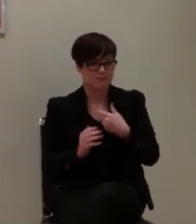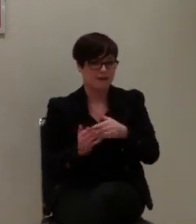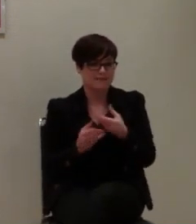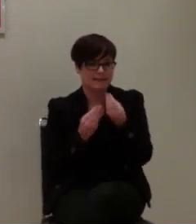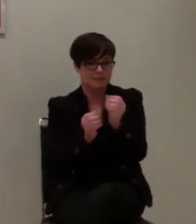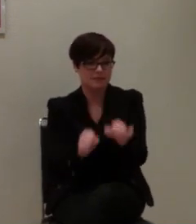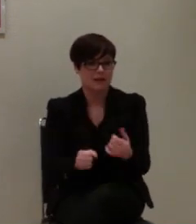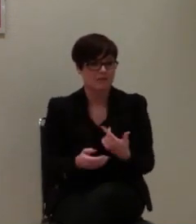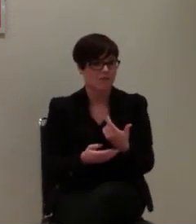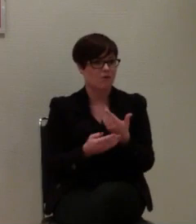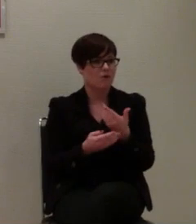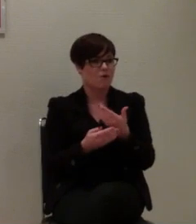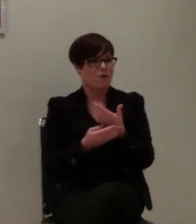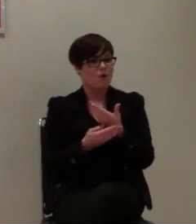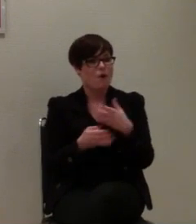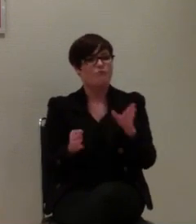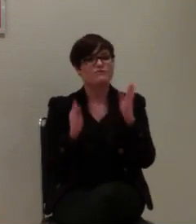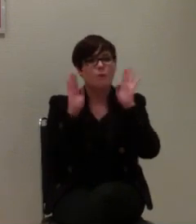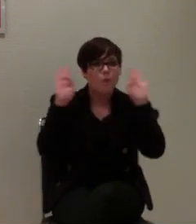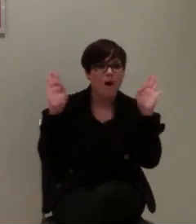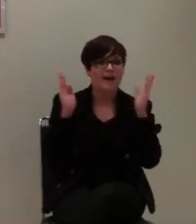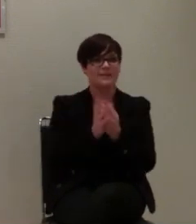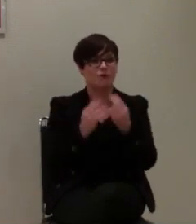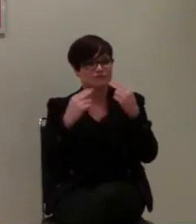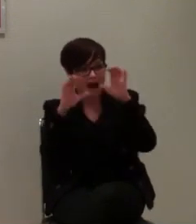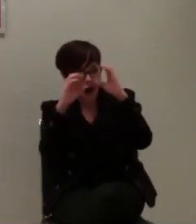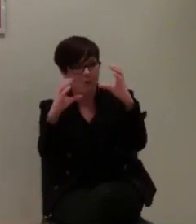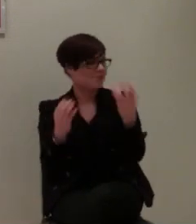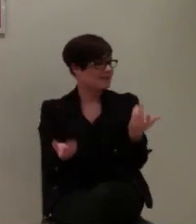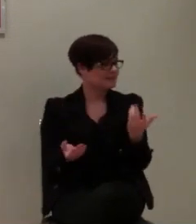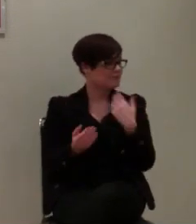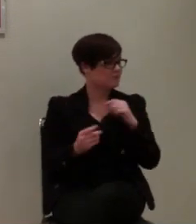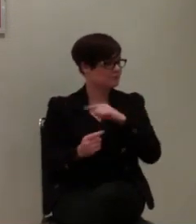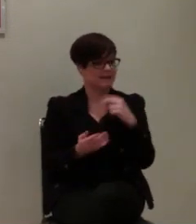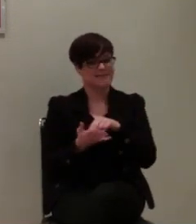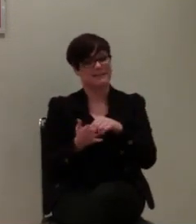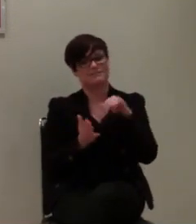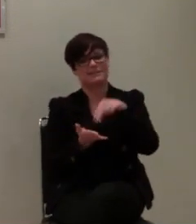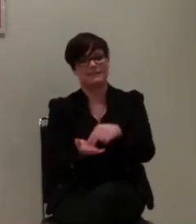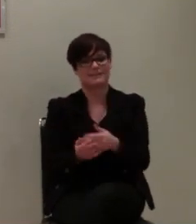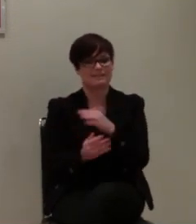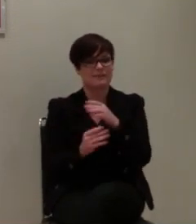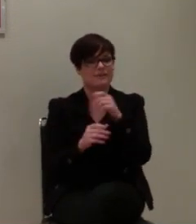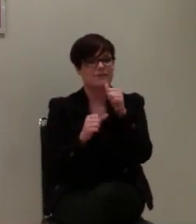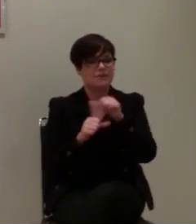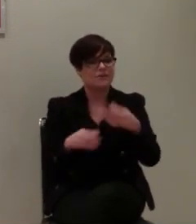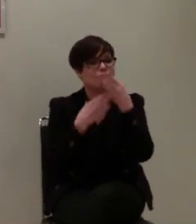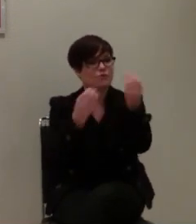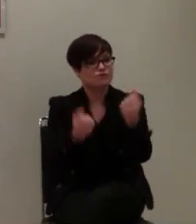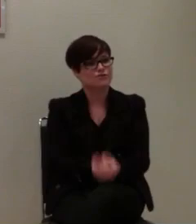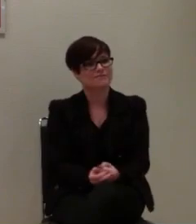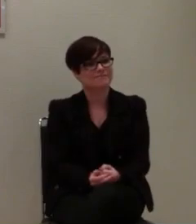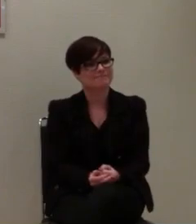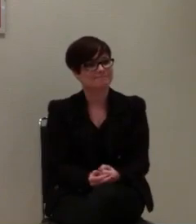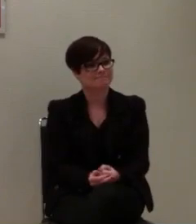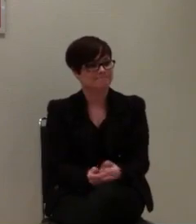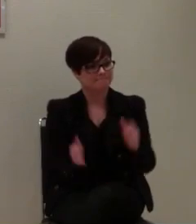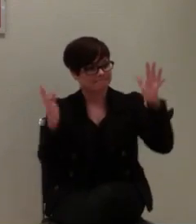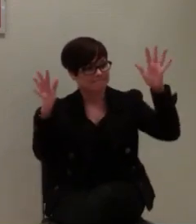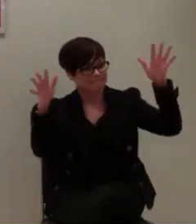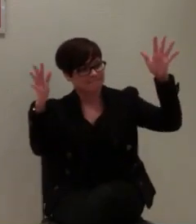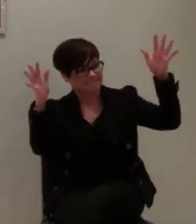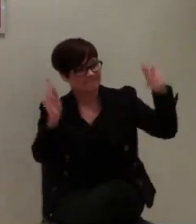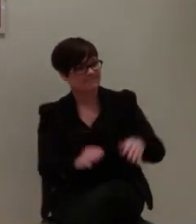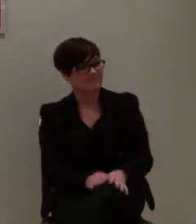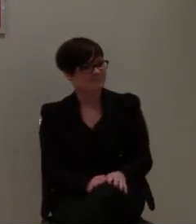auf offene Augen, auf offene Ohren zu stoßen, für unsere Interessen zu vertreten. Glückwunsch. Vielen Dank.